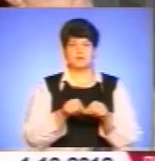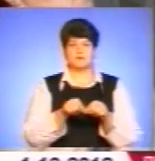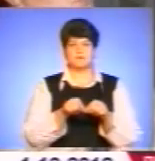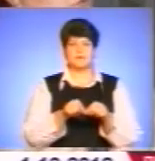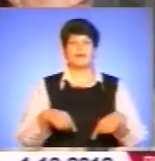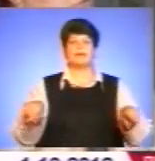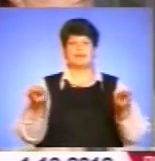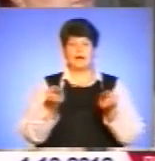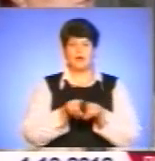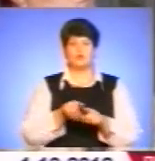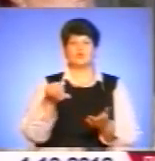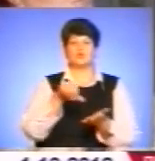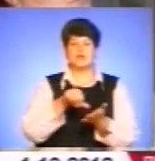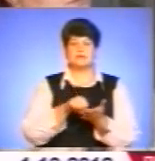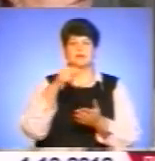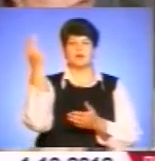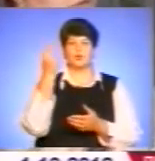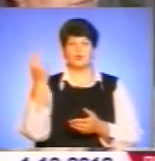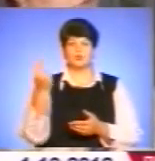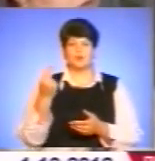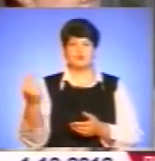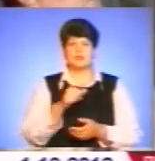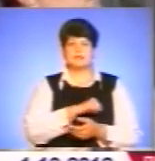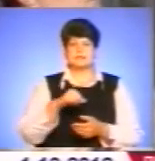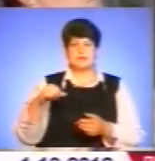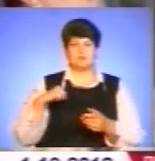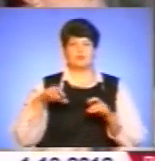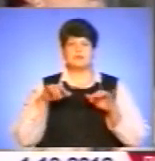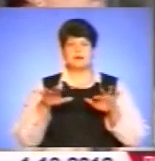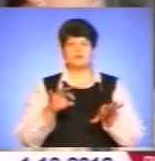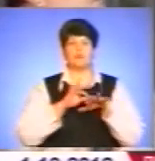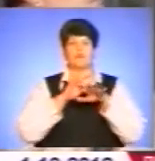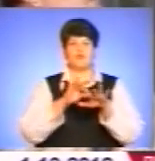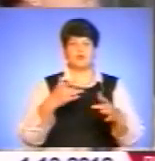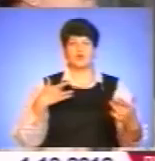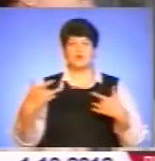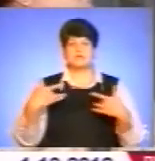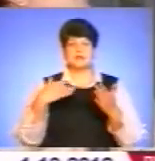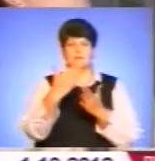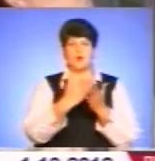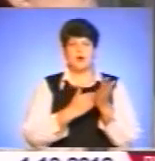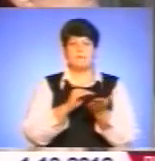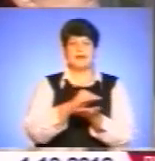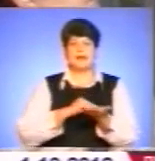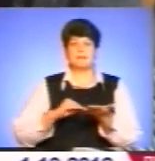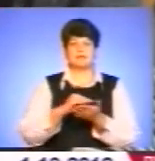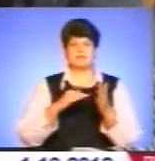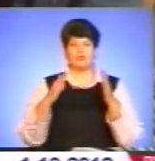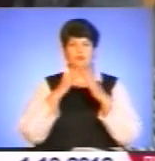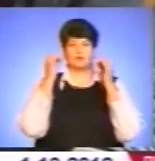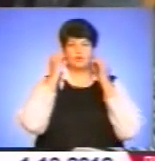Також учасники художньої самодіяльності проводять тут концертні програми, репетиції в будинку культури.